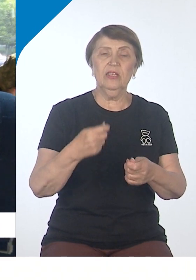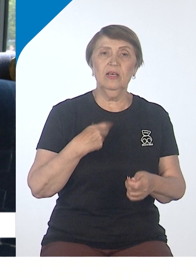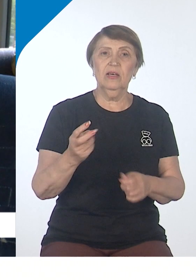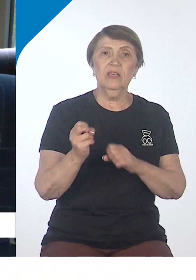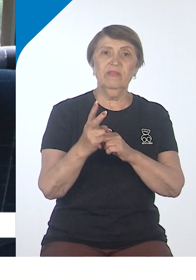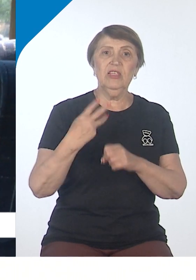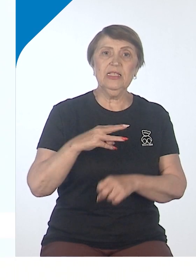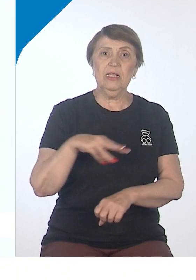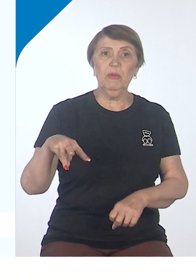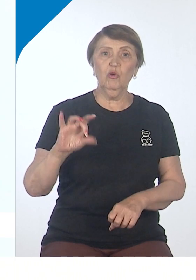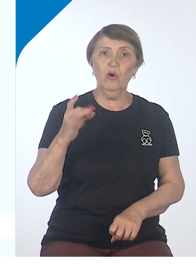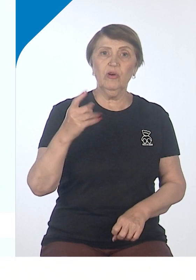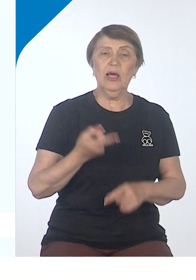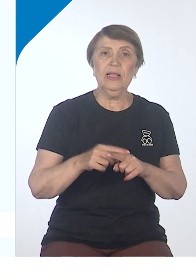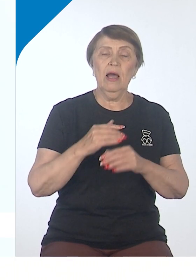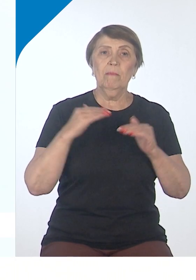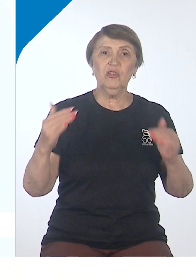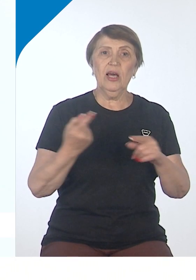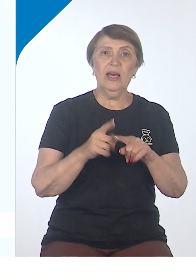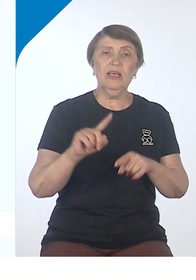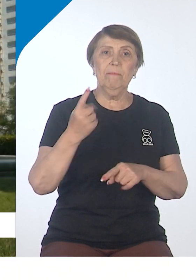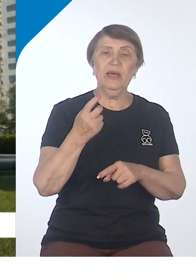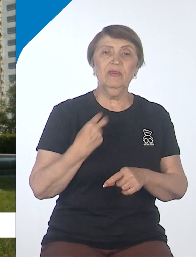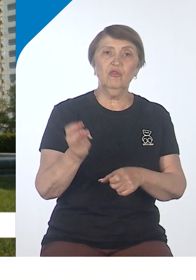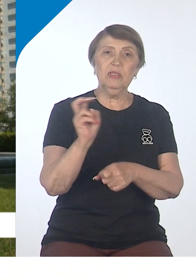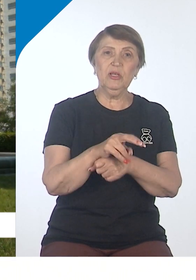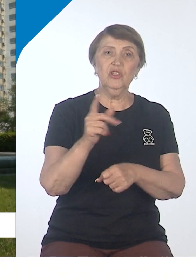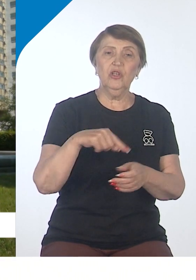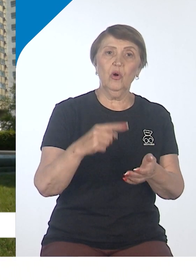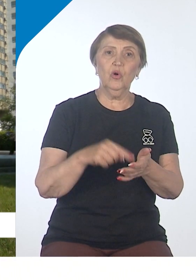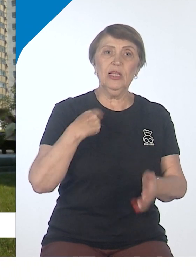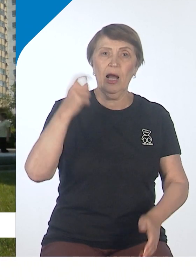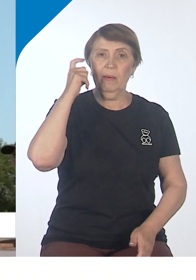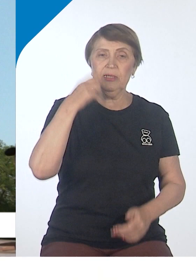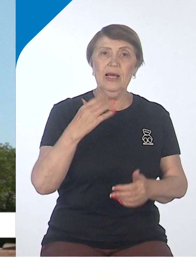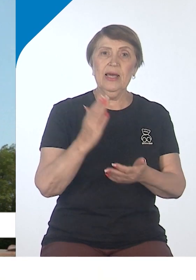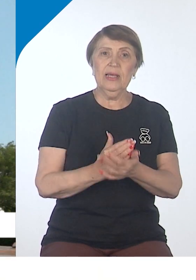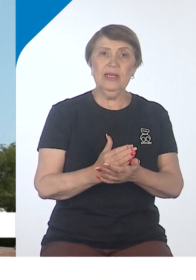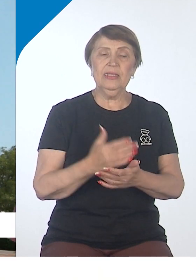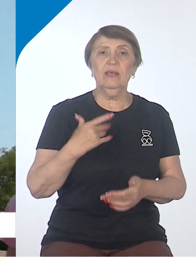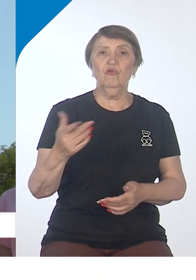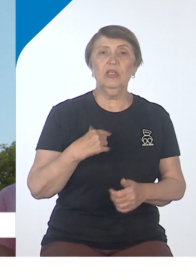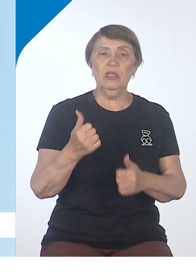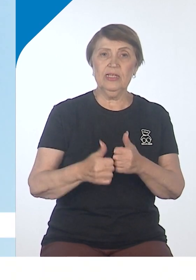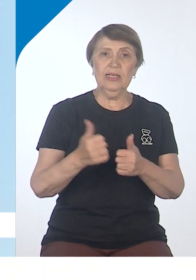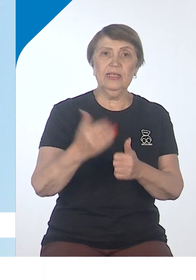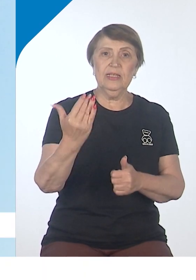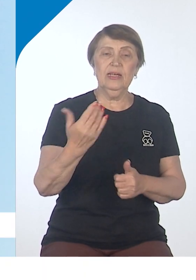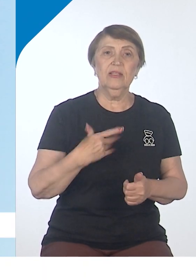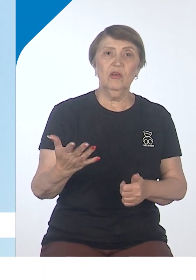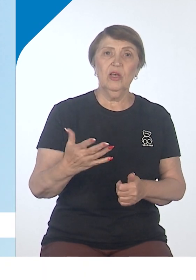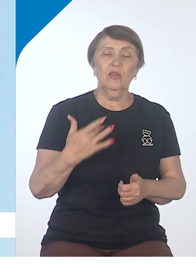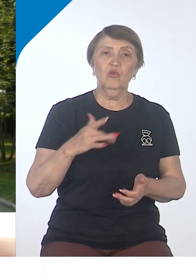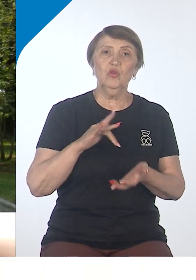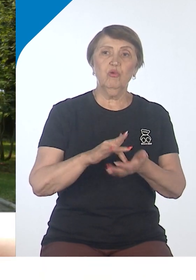миллионов рублей. Для большинства это первое посещение Хабаровска, но есть среди школьников и матерые путешественники. Я люблю на поезде